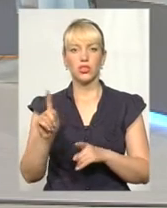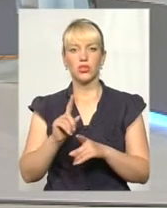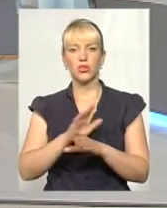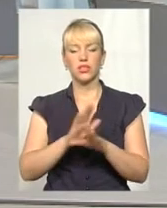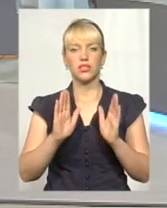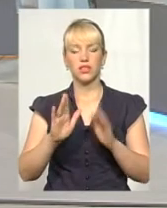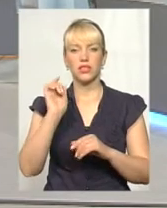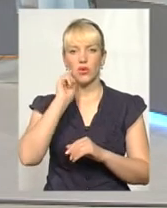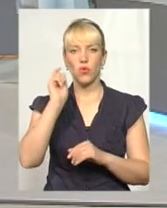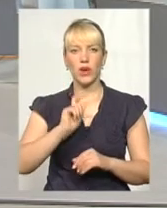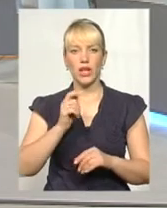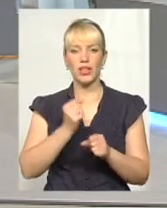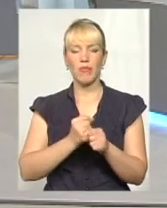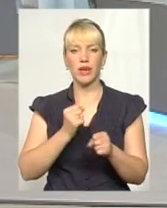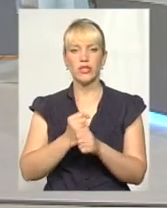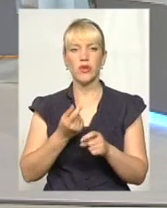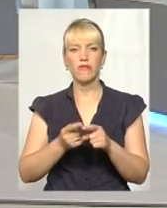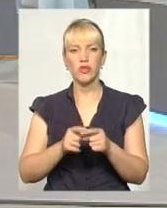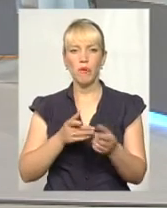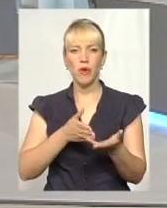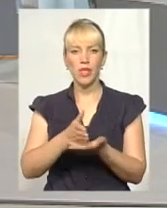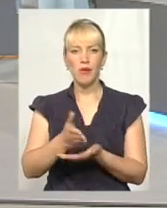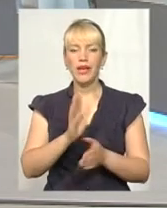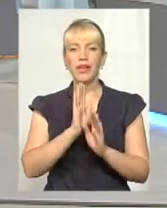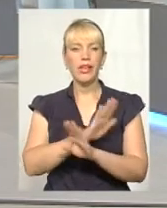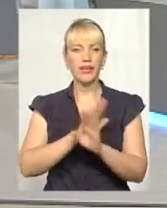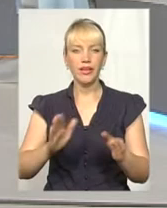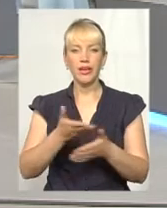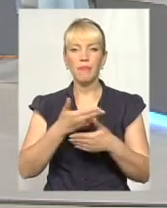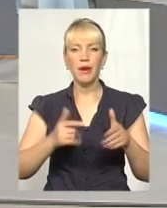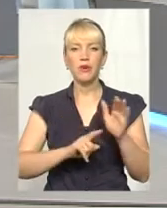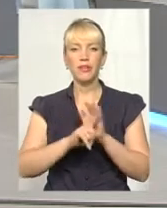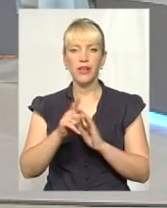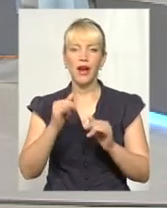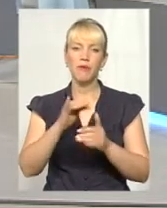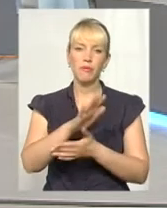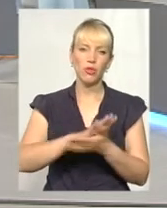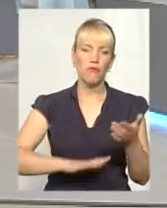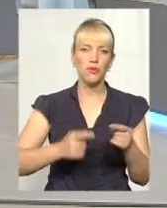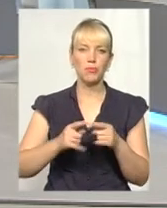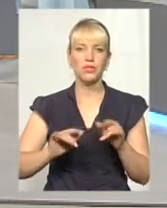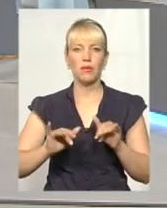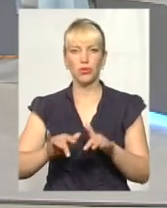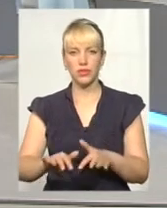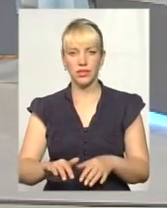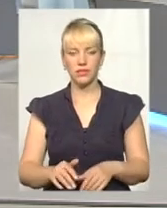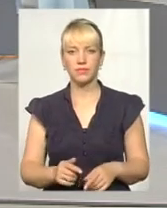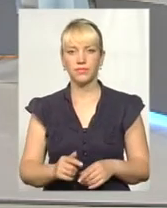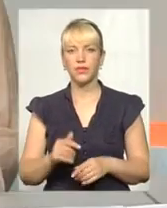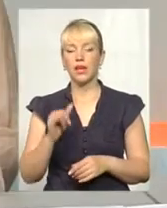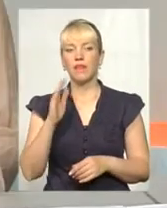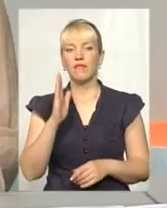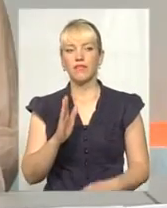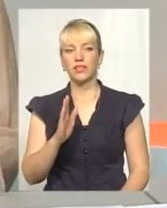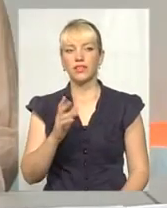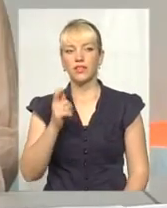тільки Україна працює в цьому напрямку, і не тільки ми розпочинаємо цей процес, чи продовжуємо його початок. В